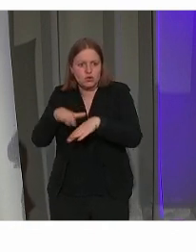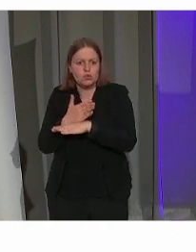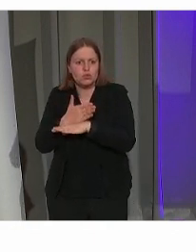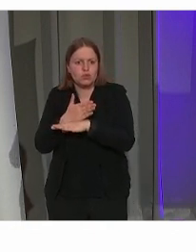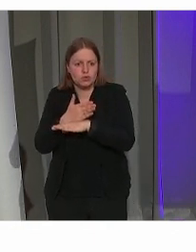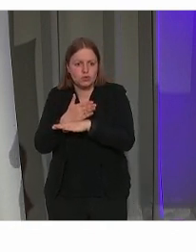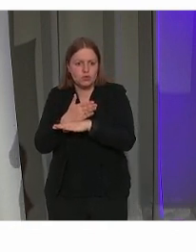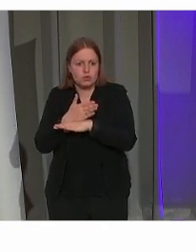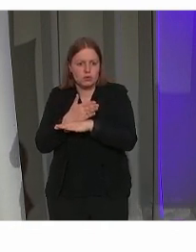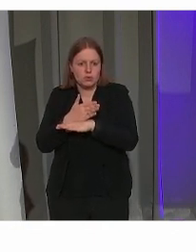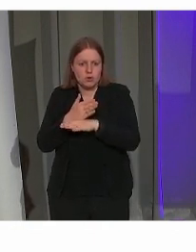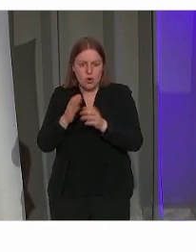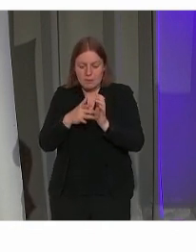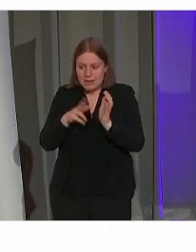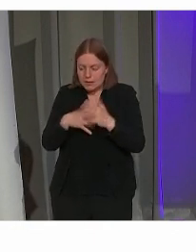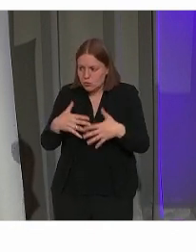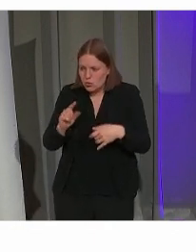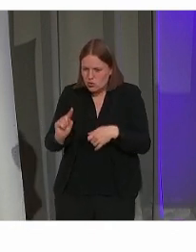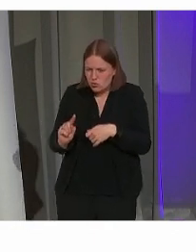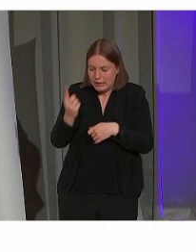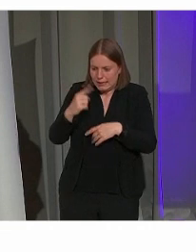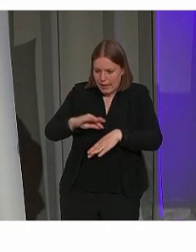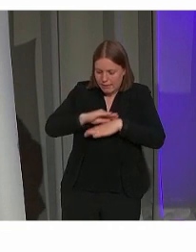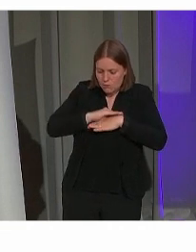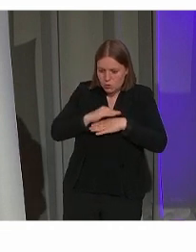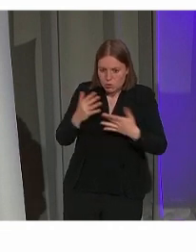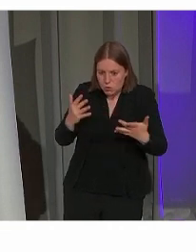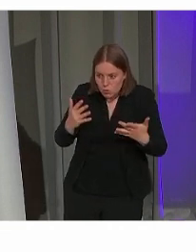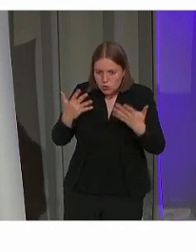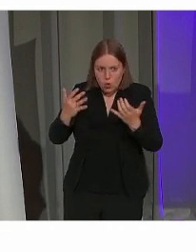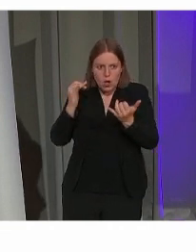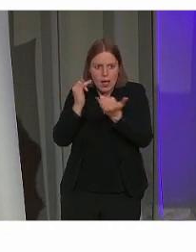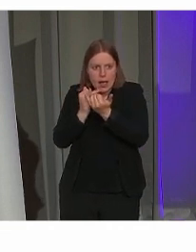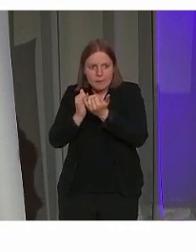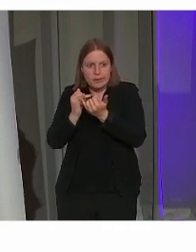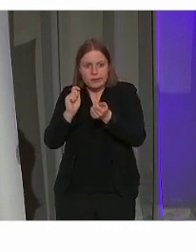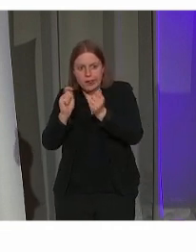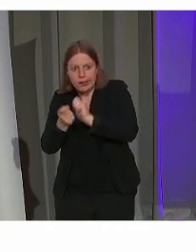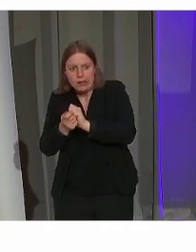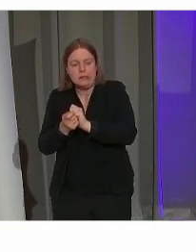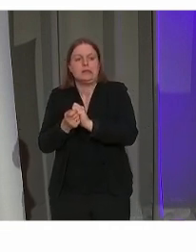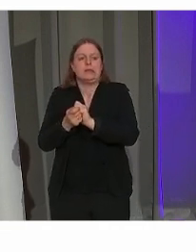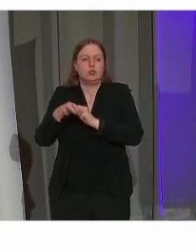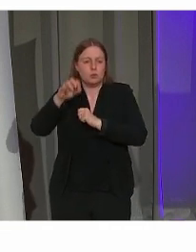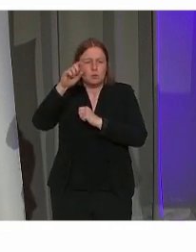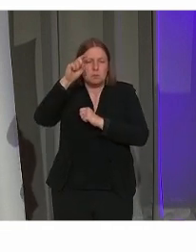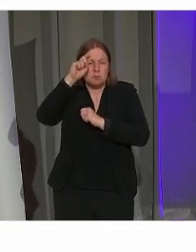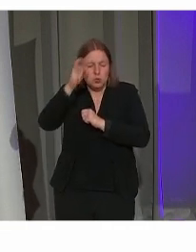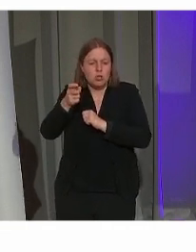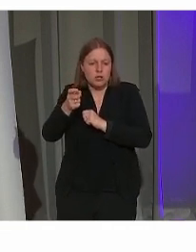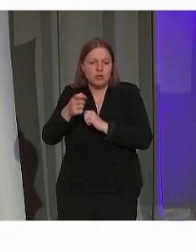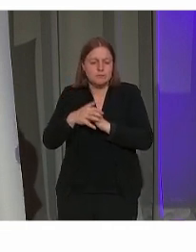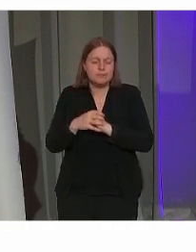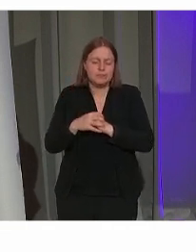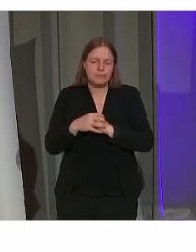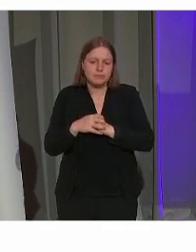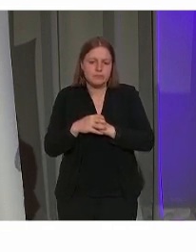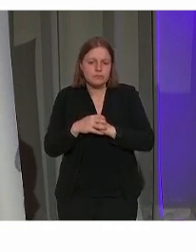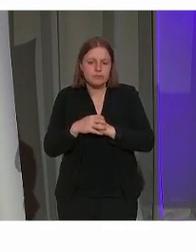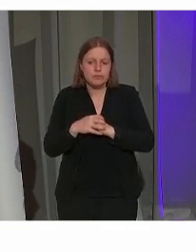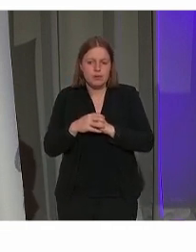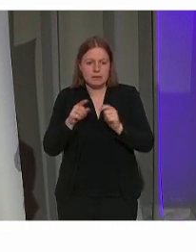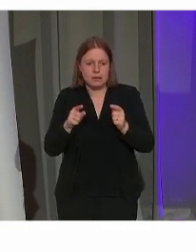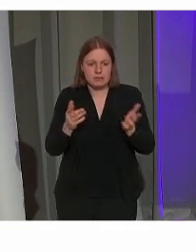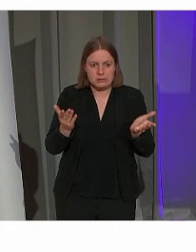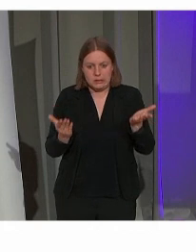dermate unieke stukken erfgoed, dat het moeilijk is om veel echt grotere fysieke ingrepen te doen. Dus we